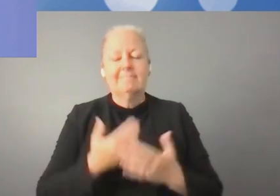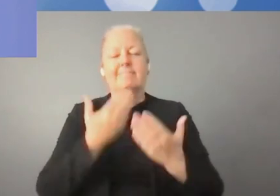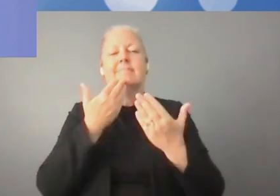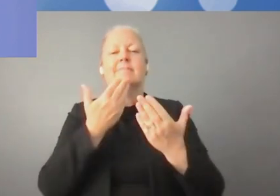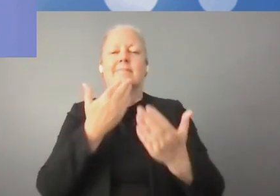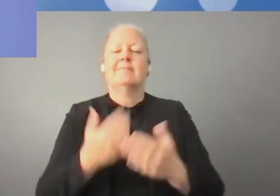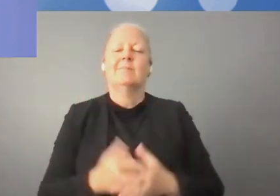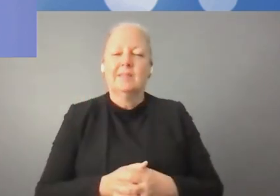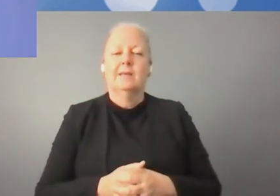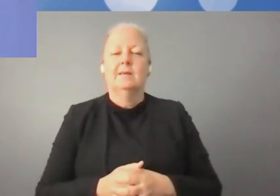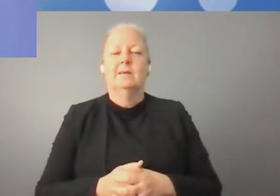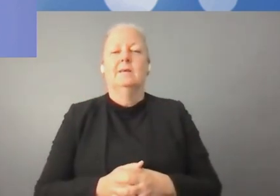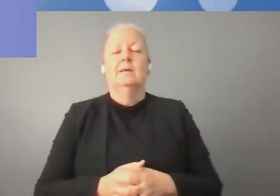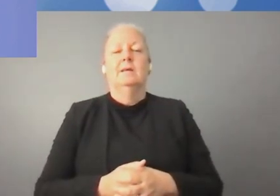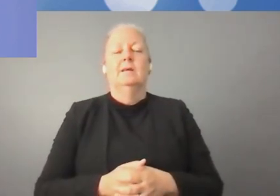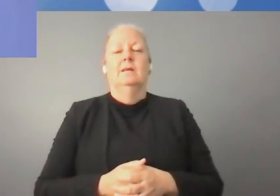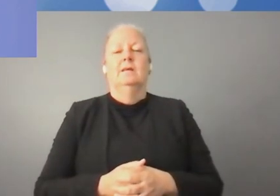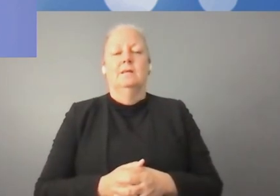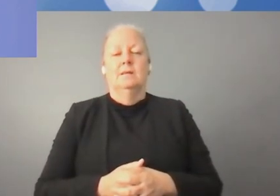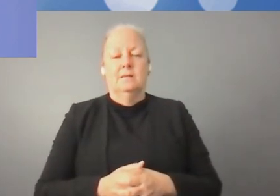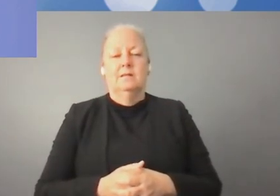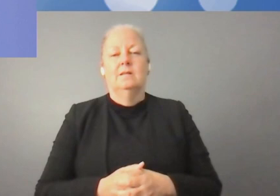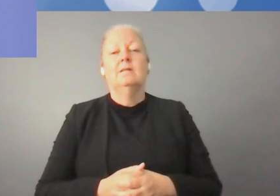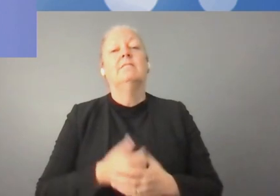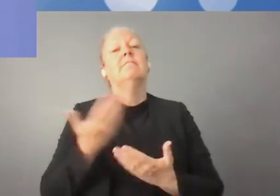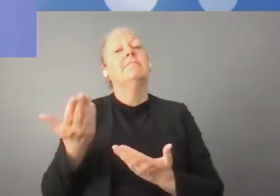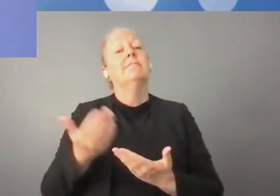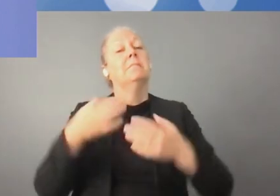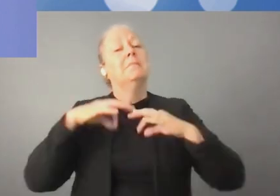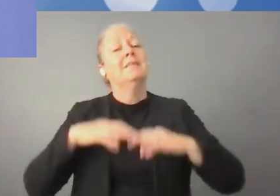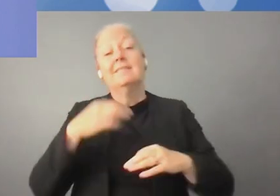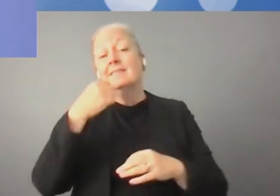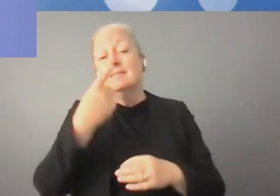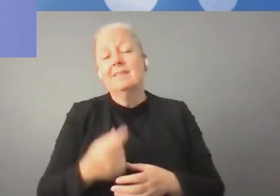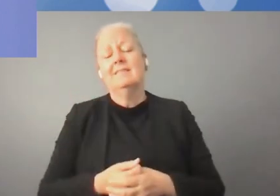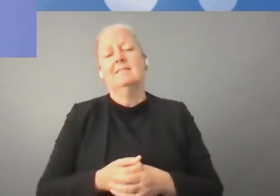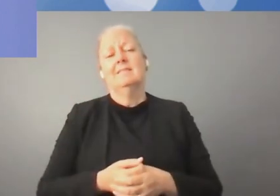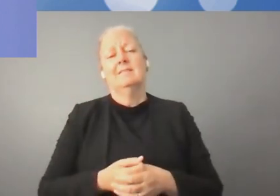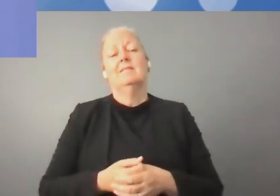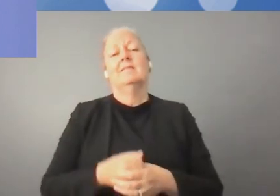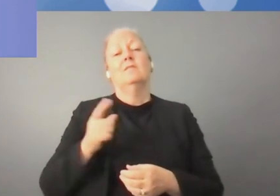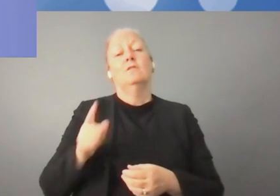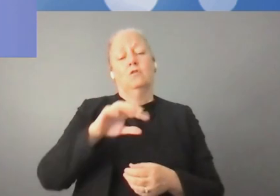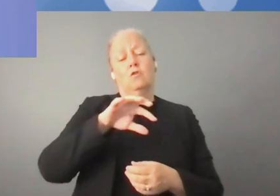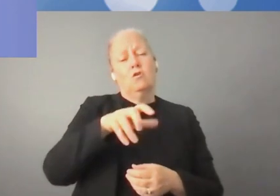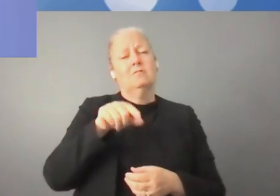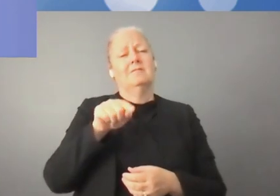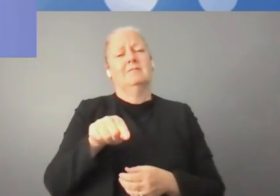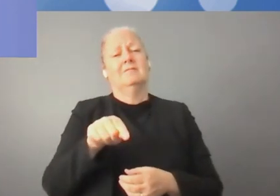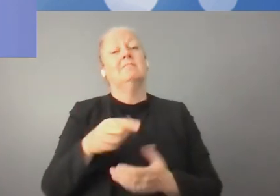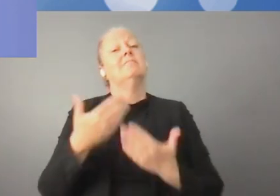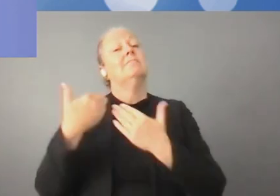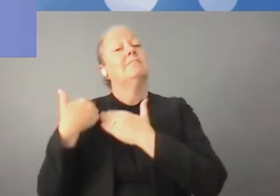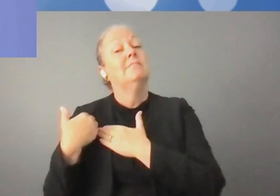c'est les infrastructures. Et notamment dans les pays émergents, c'est de garantir un accès de tous à